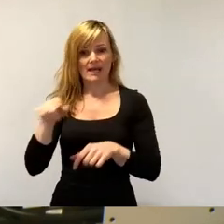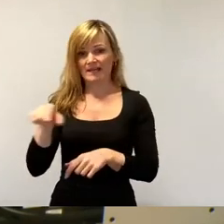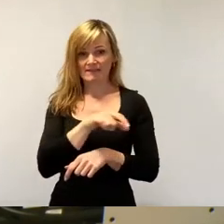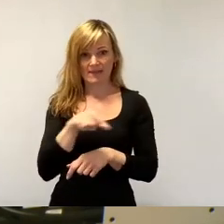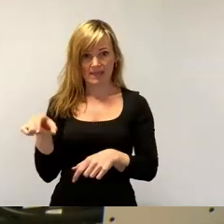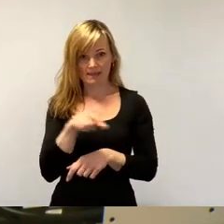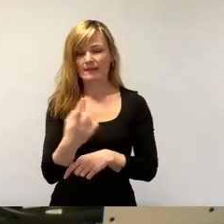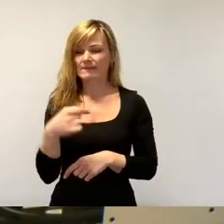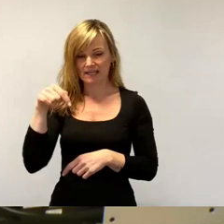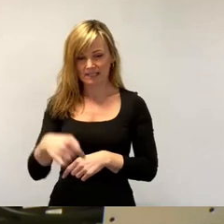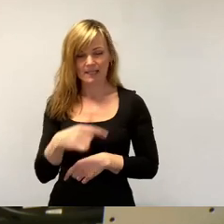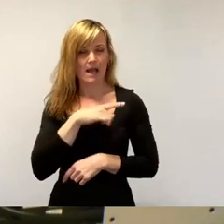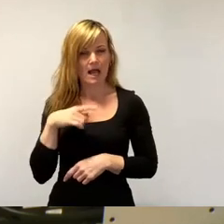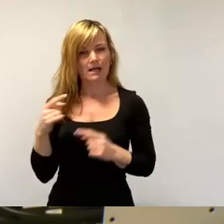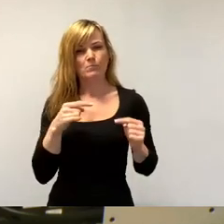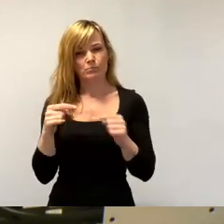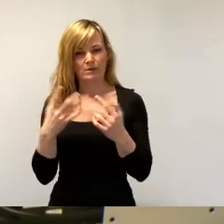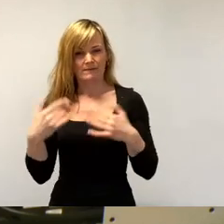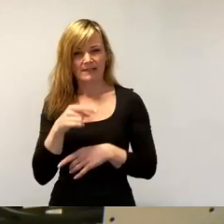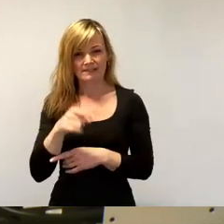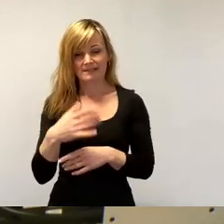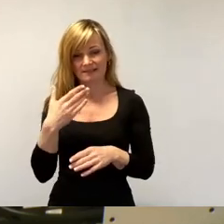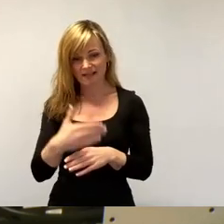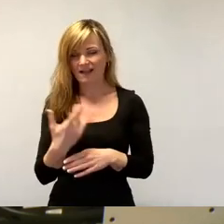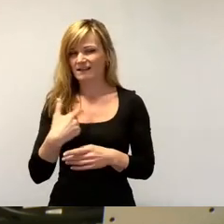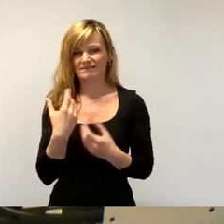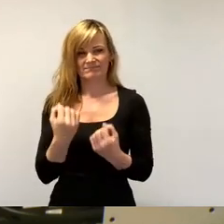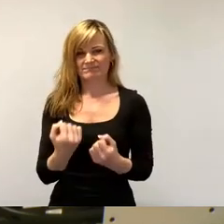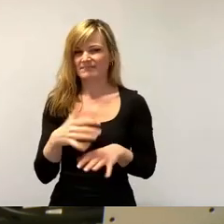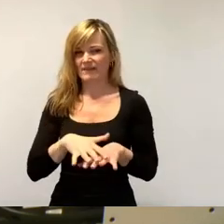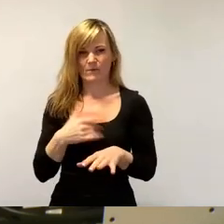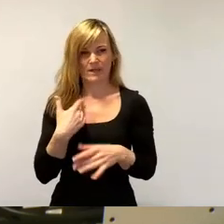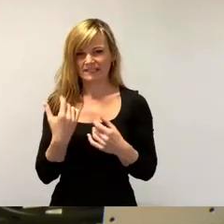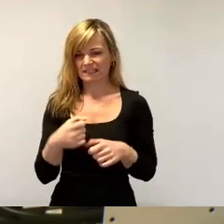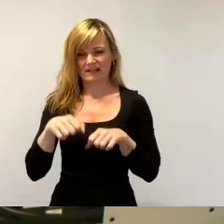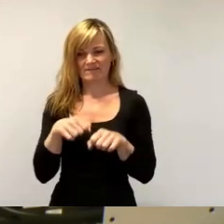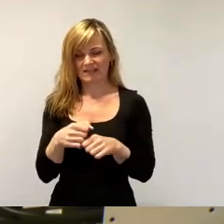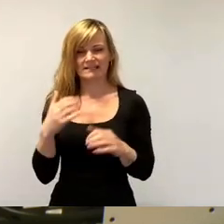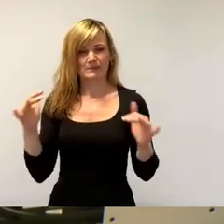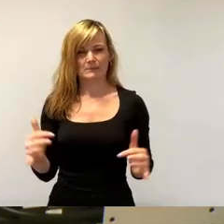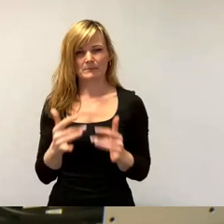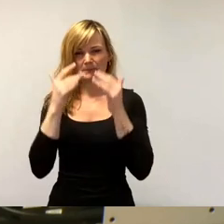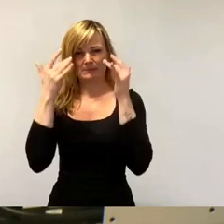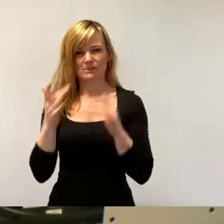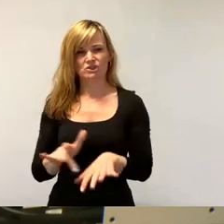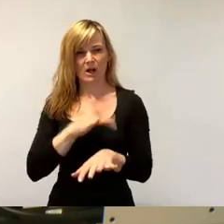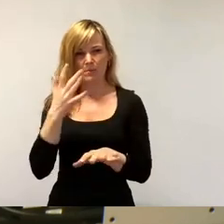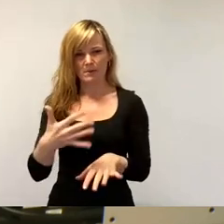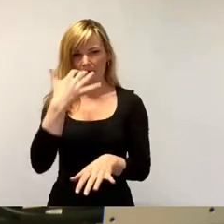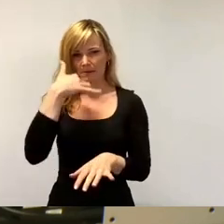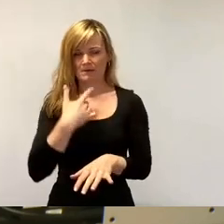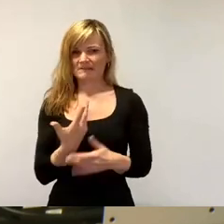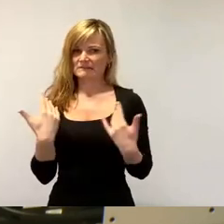diskutiert haben, zu fahren, ließ kein sicheres Gefühl aufkommen, von der Feinstaubbelastung gar nicht zu reden. Das